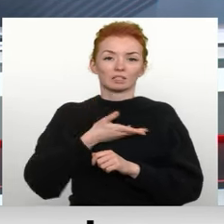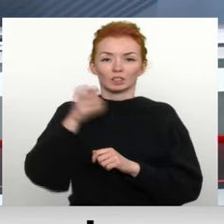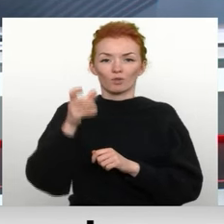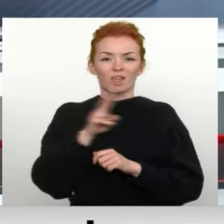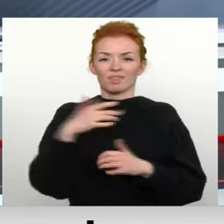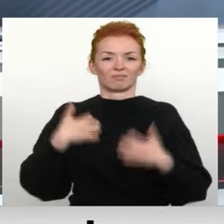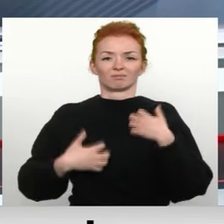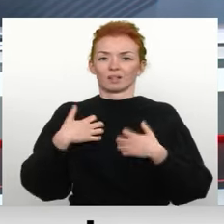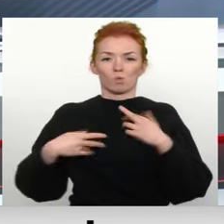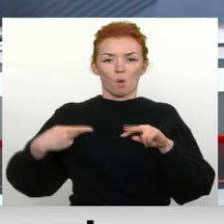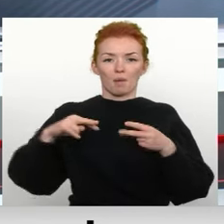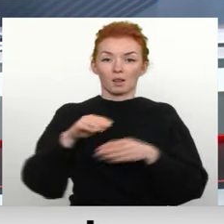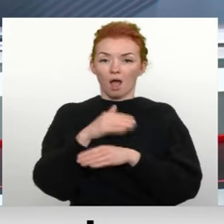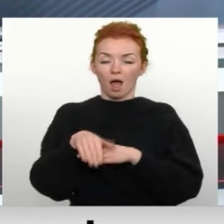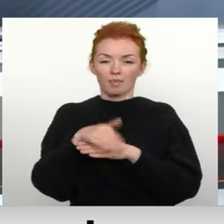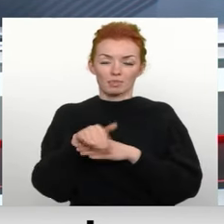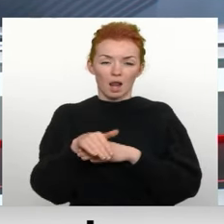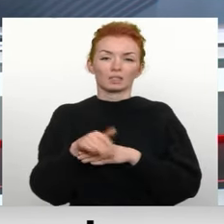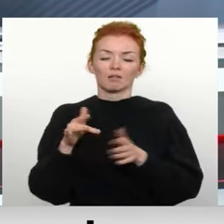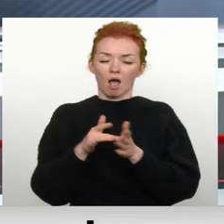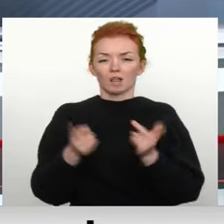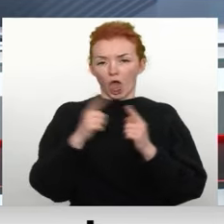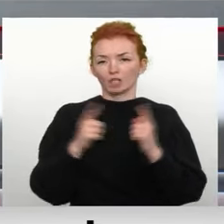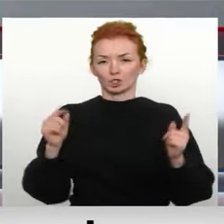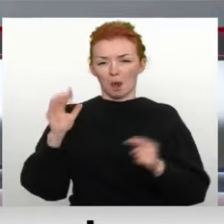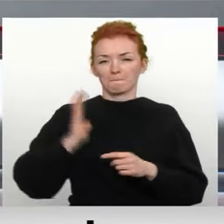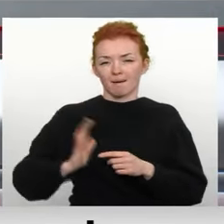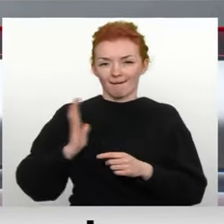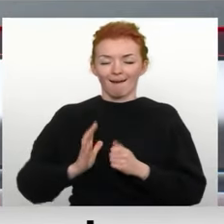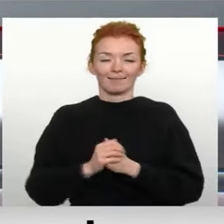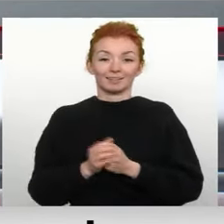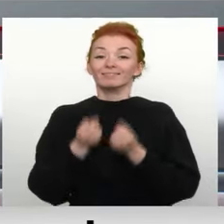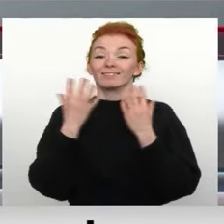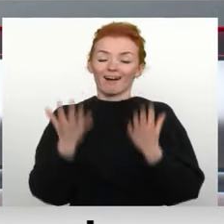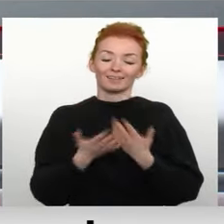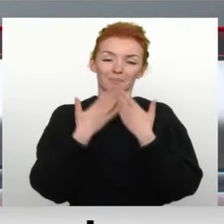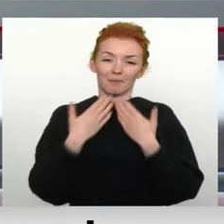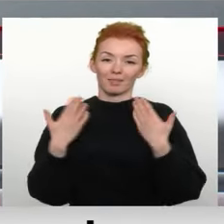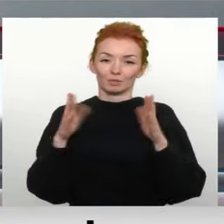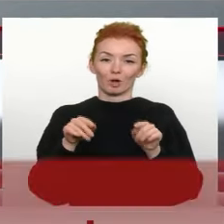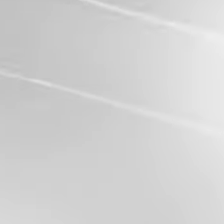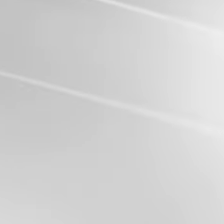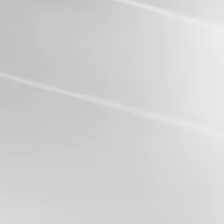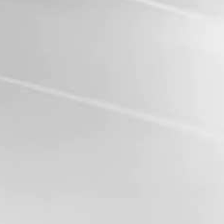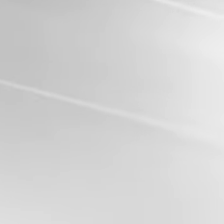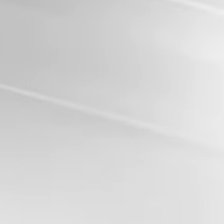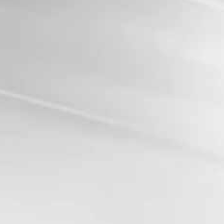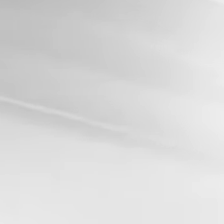adresēs. Ropažu novada, bet ādažu novada vēl kāds laiciņš būs jāpagaida. Skaidrs, paldies Tev, ģirds, par šo situācijas izklāst.